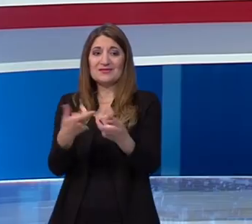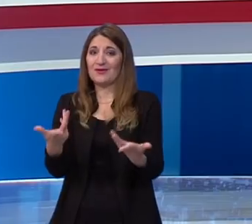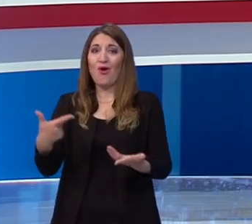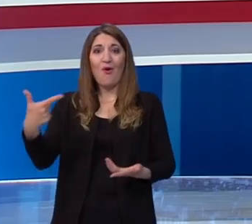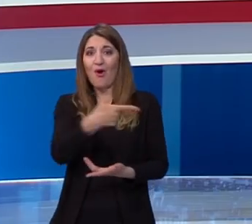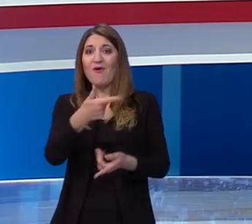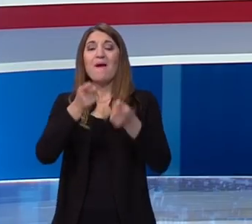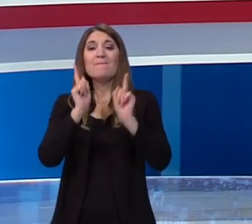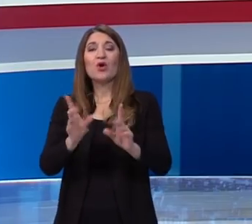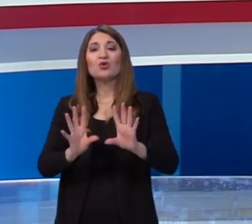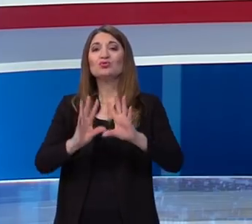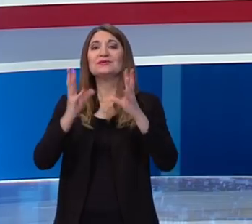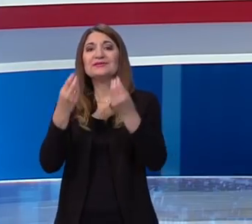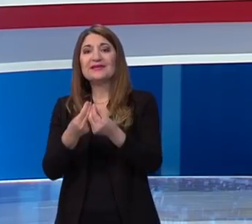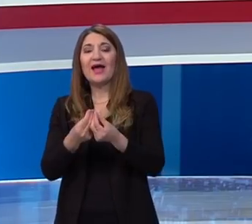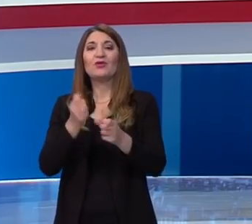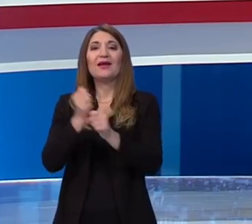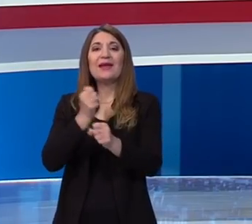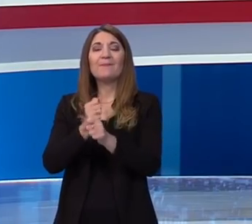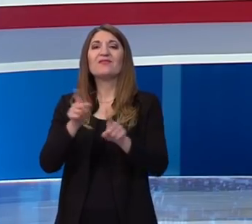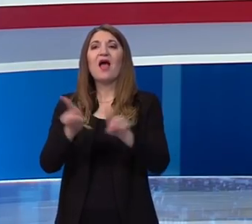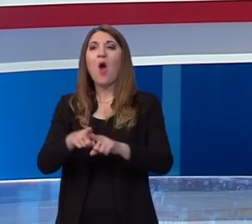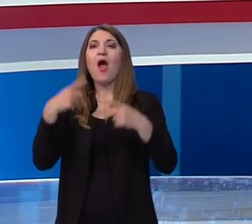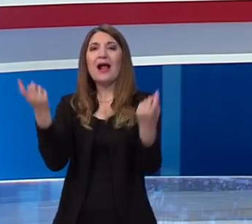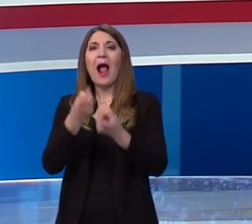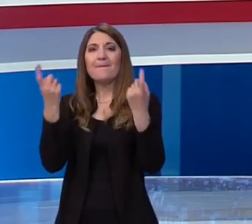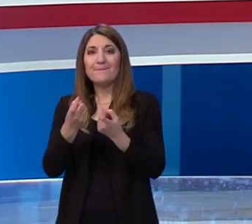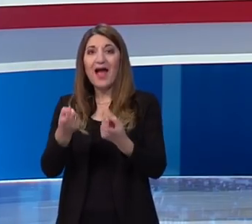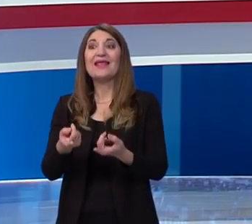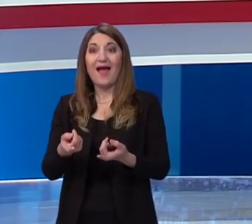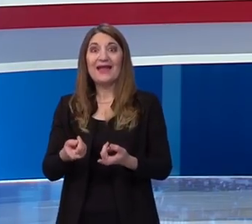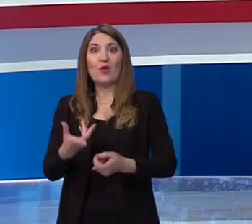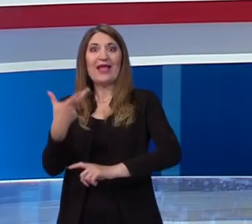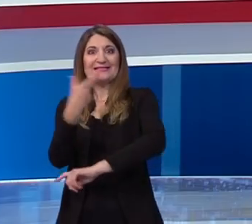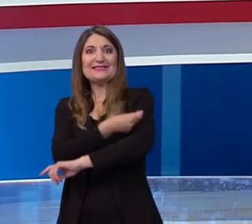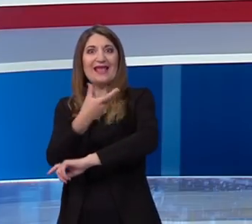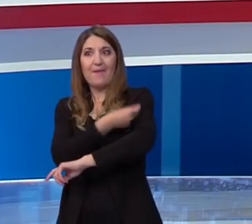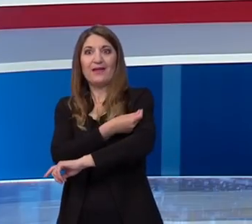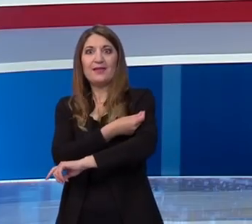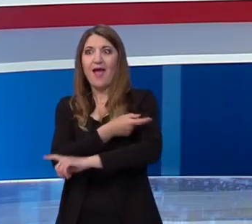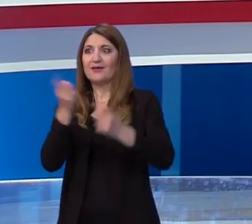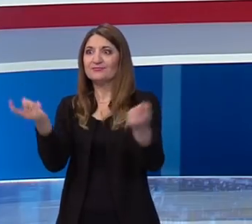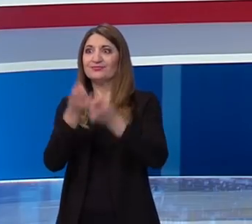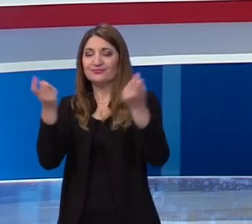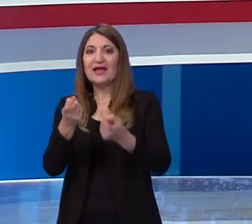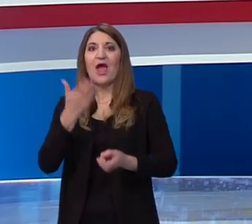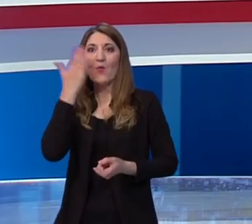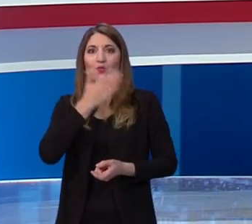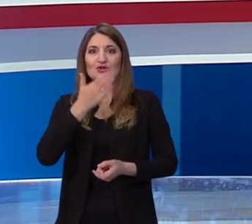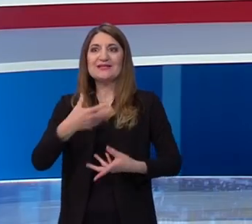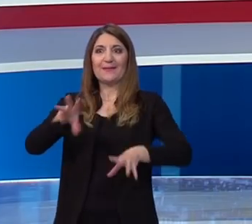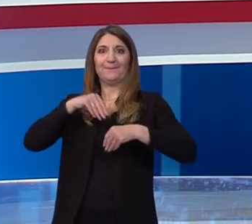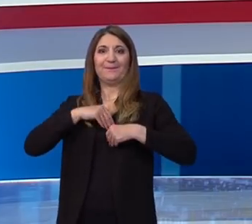zajedno proći preko neke kampanje kojom bi cijepljanje približili učenicima, omogućili im cijepivo,